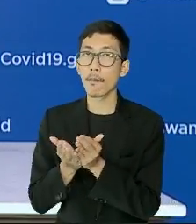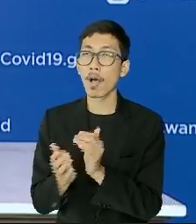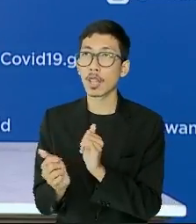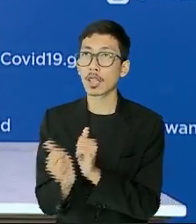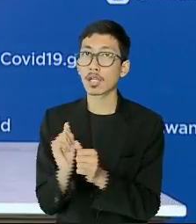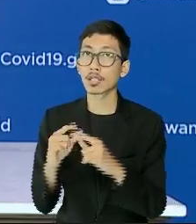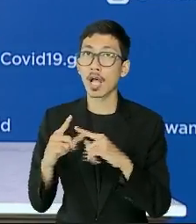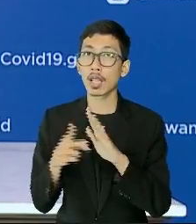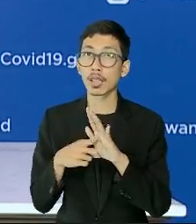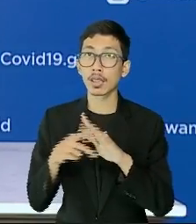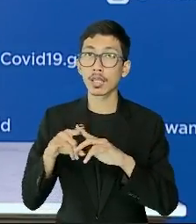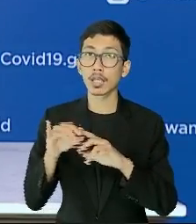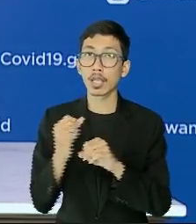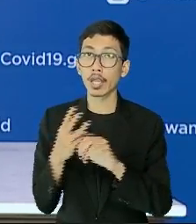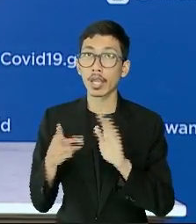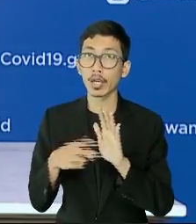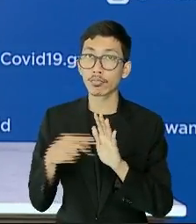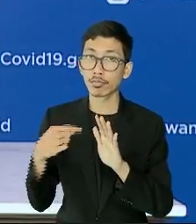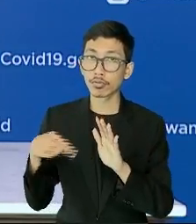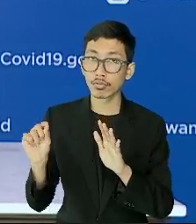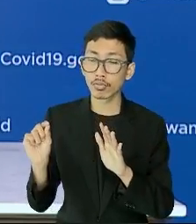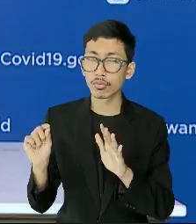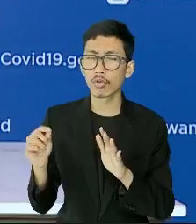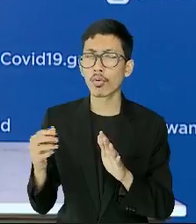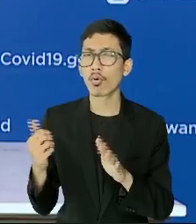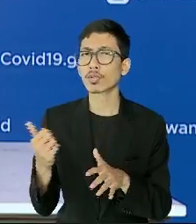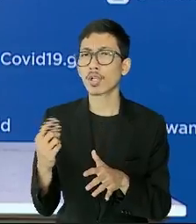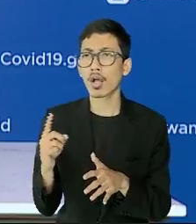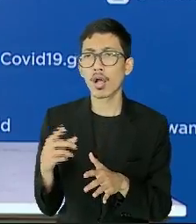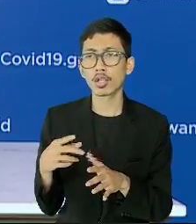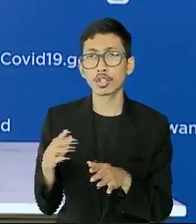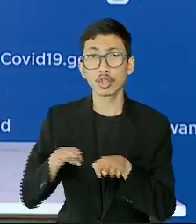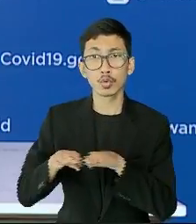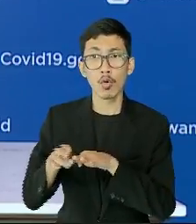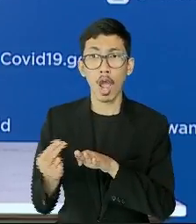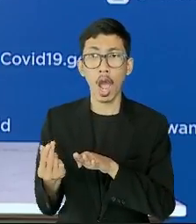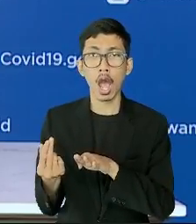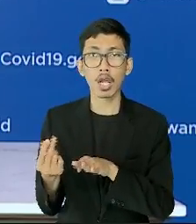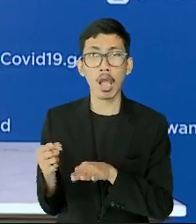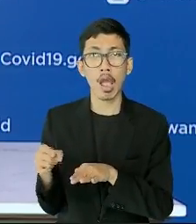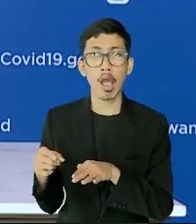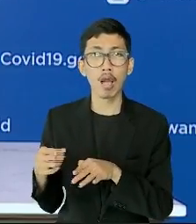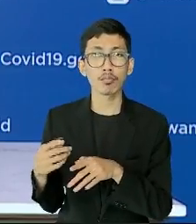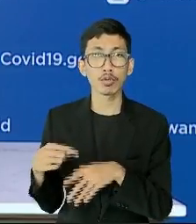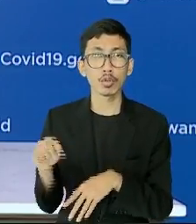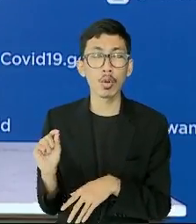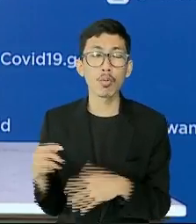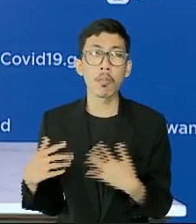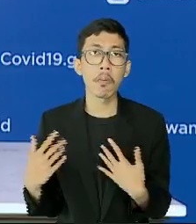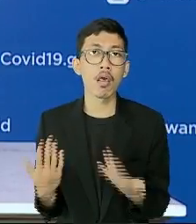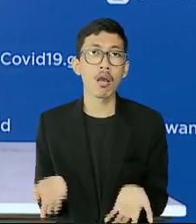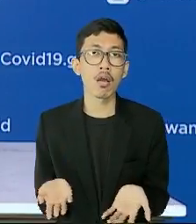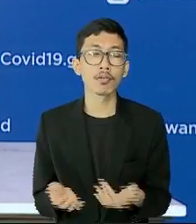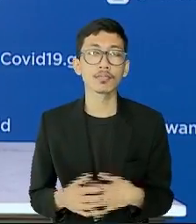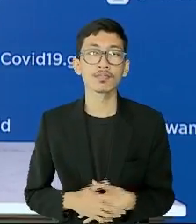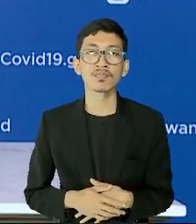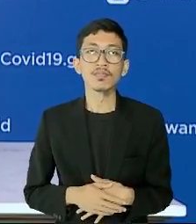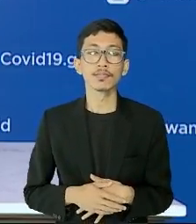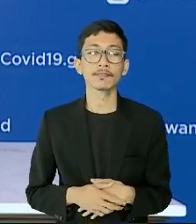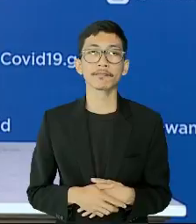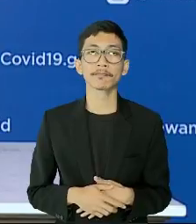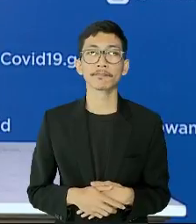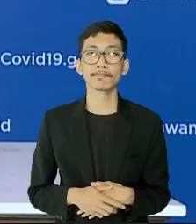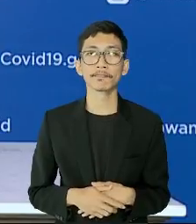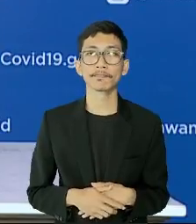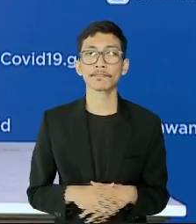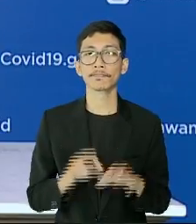tes antigen saja? Apakah karena disesuaikan dengan tarif akutan atau seperti apa? Terima kasih. Baik, terima kasih kepada